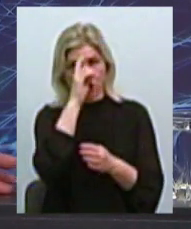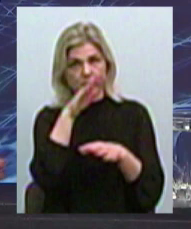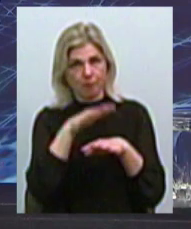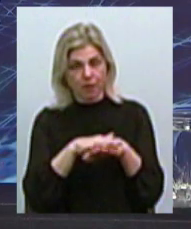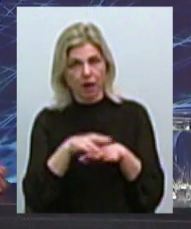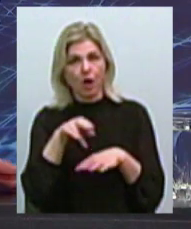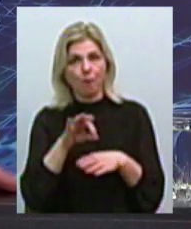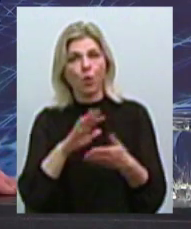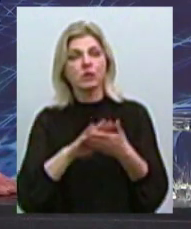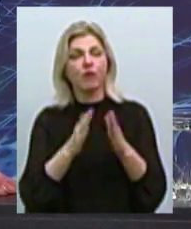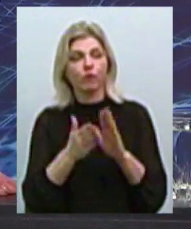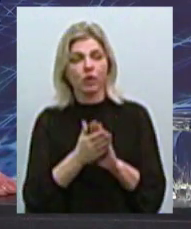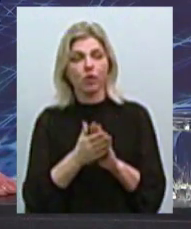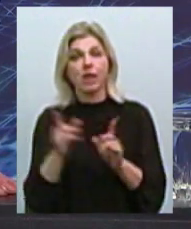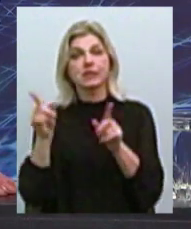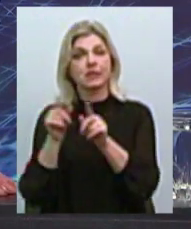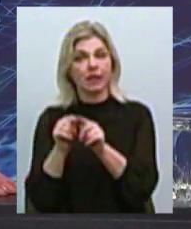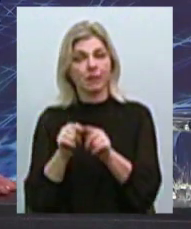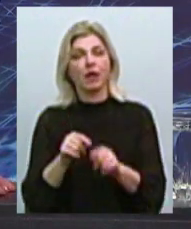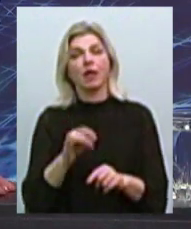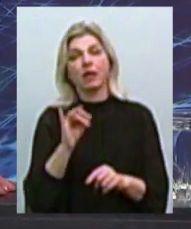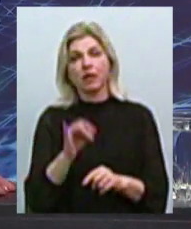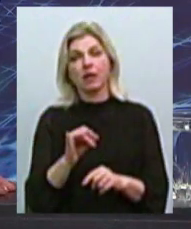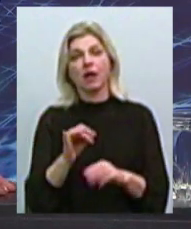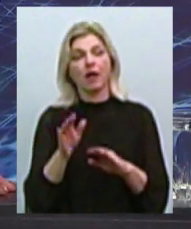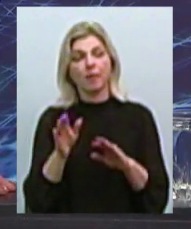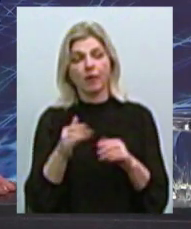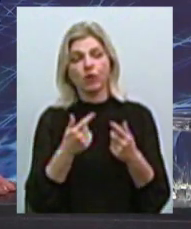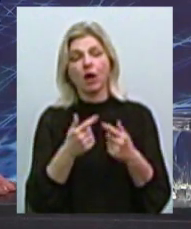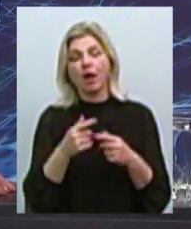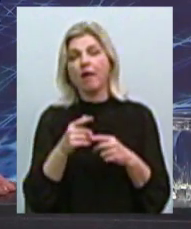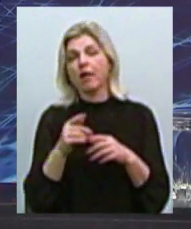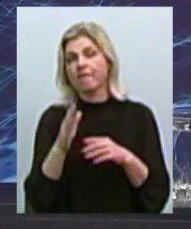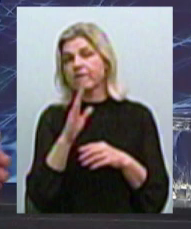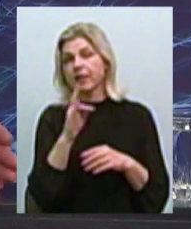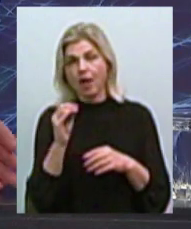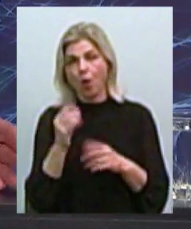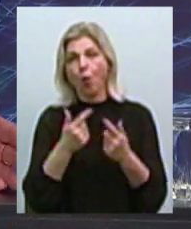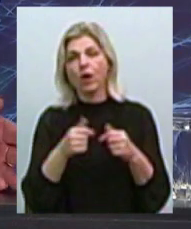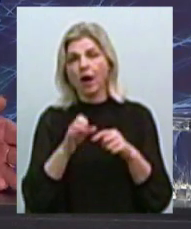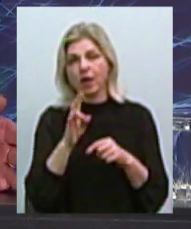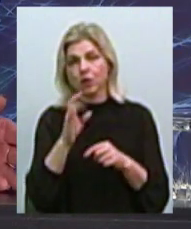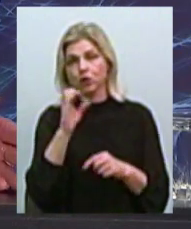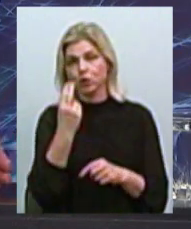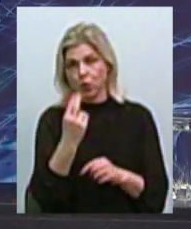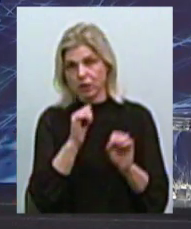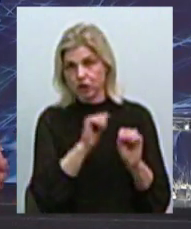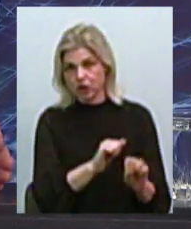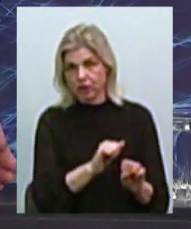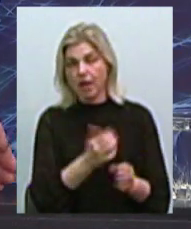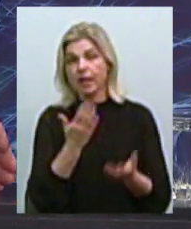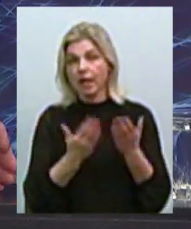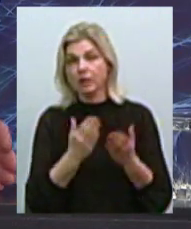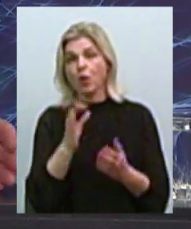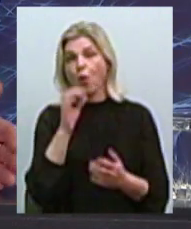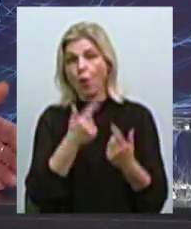заключенному с ним договору, минуя органы соцзащиты. Если же это органы соцзащиты, то